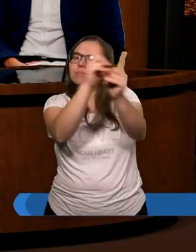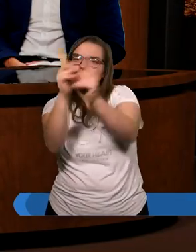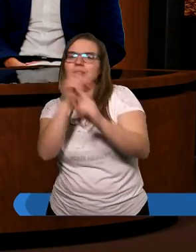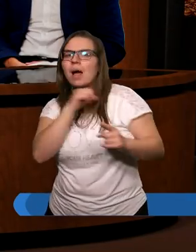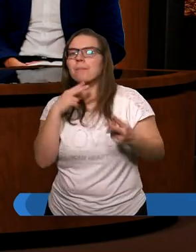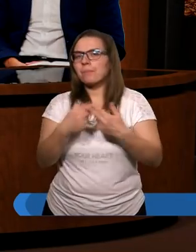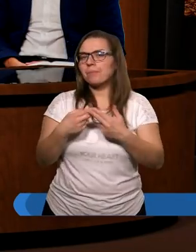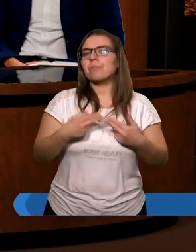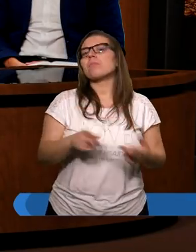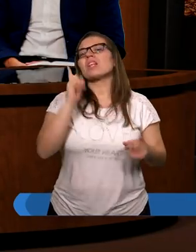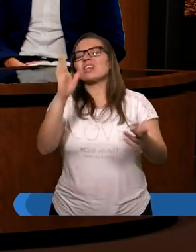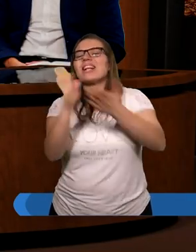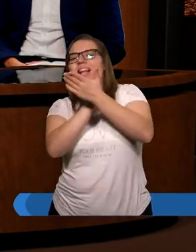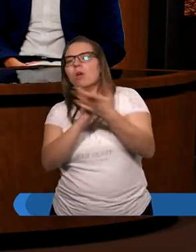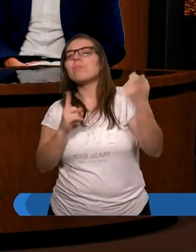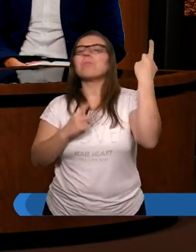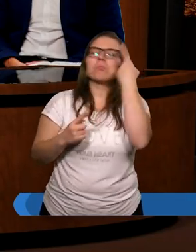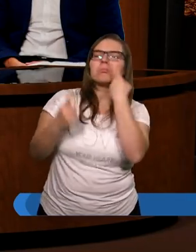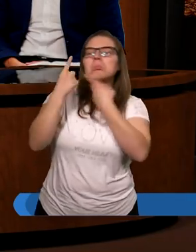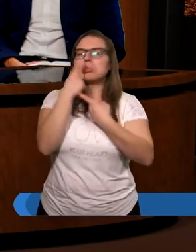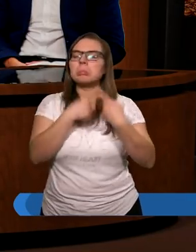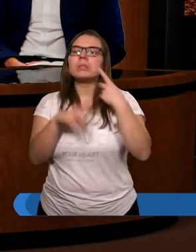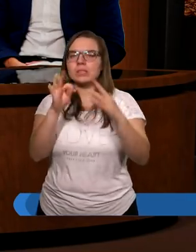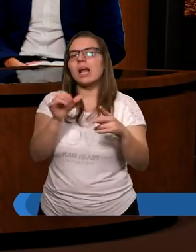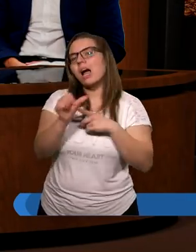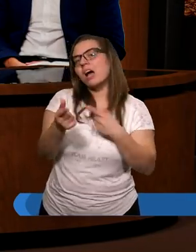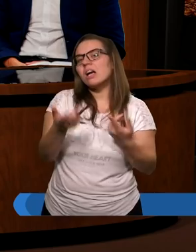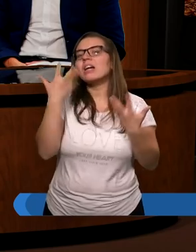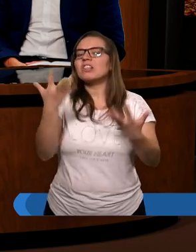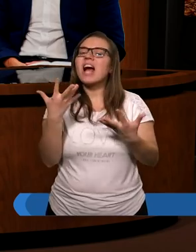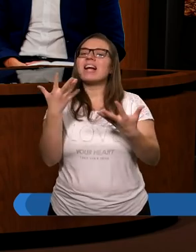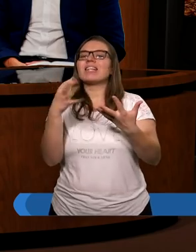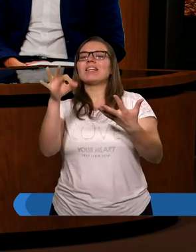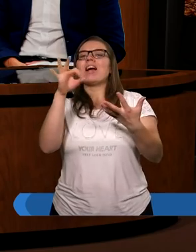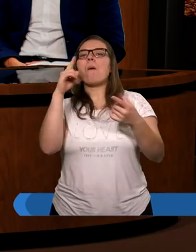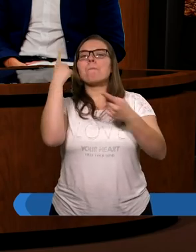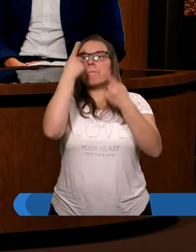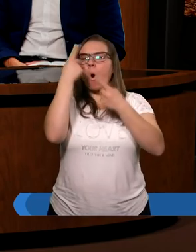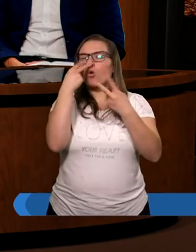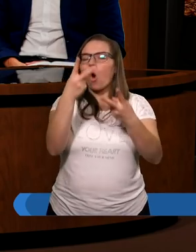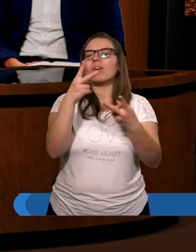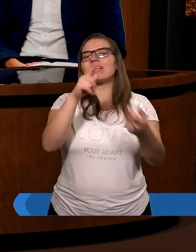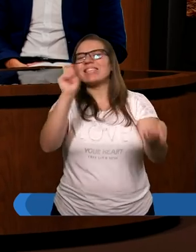Bo tak niektórzy uważali i chcieli przeforsować swoje poglądy.